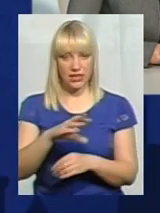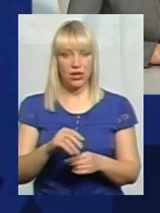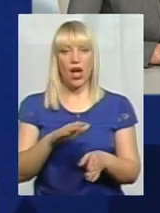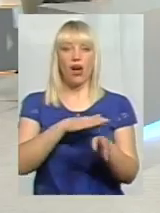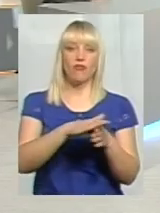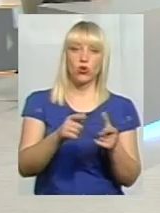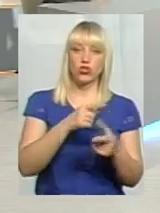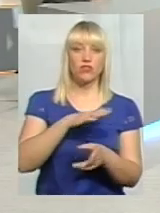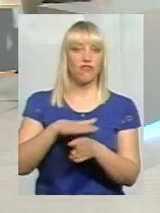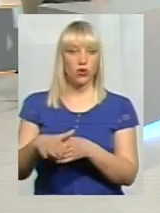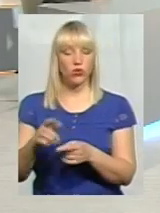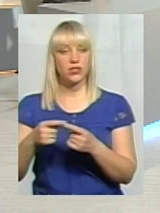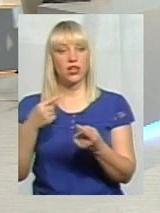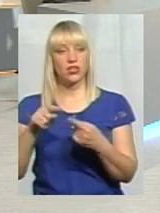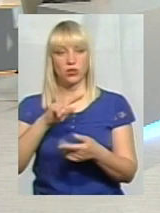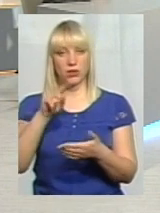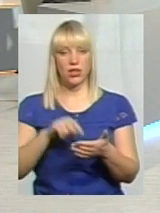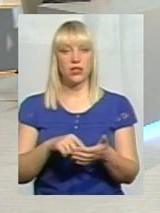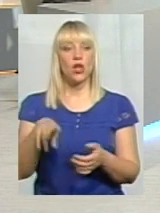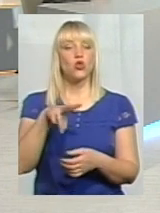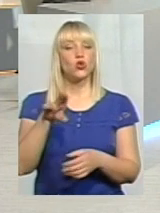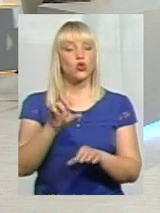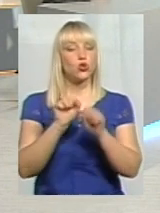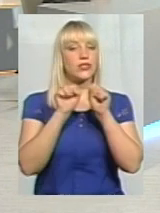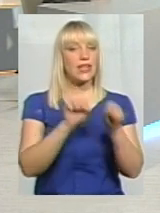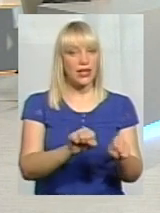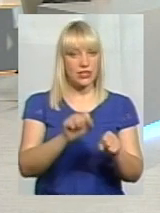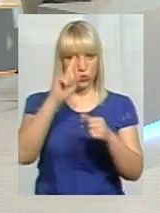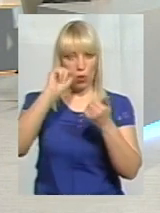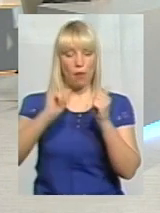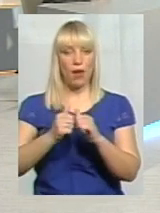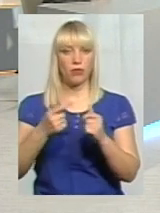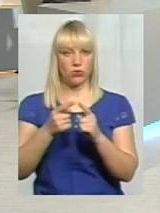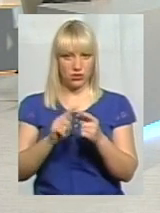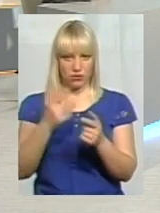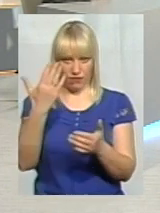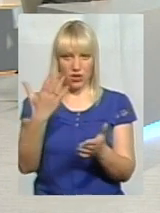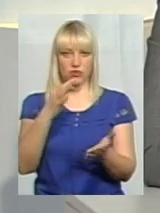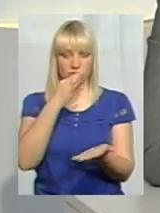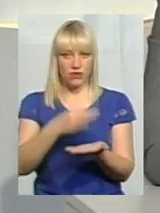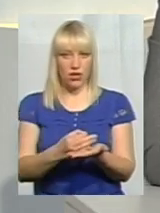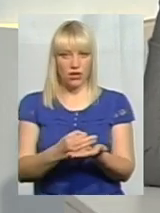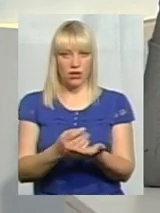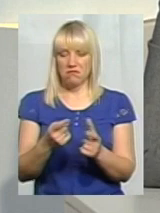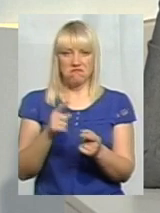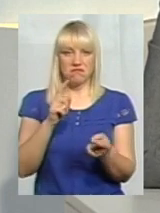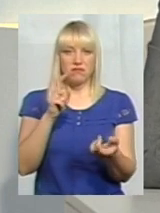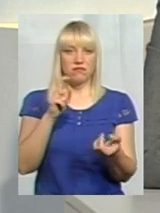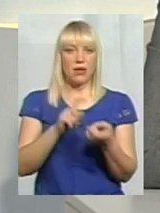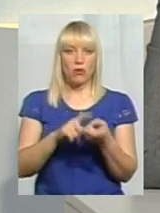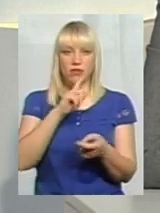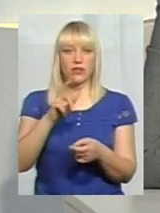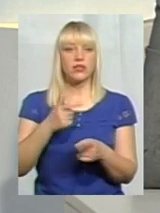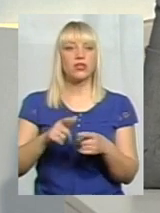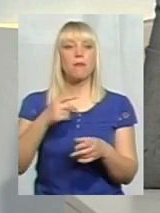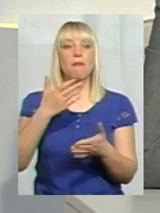Але ж захист пам'яток, все ж таки, у вашій компетенції якось тут щось не пов'язується? Ви захищаєте пам'ятки, але ті, що в